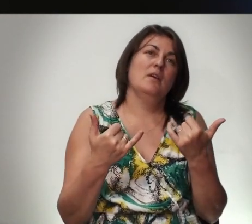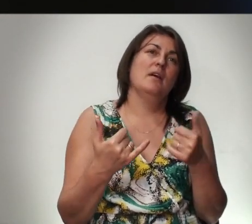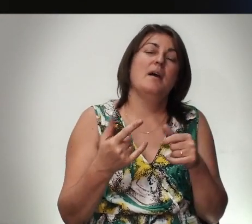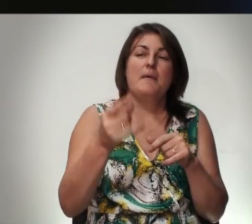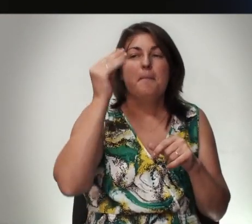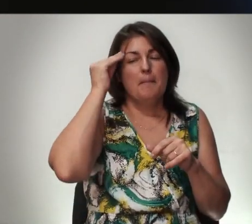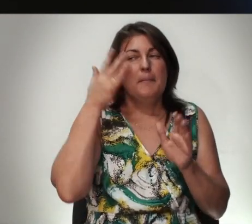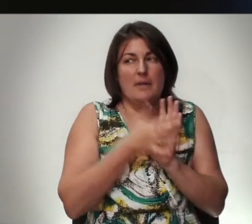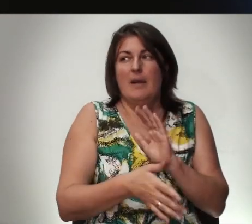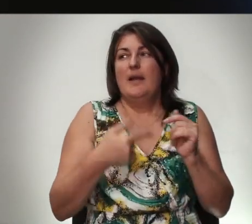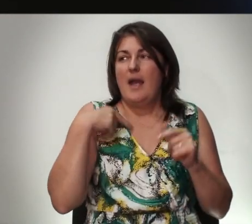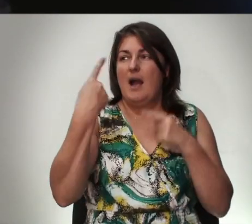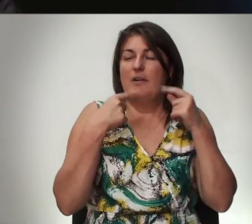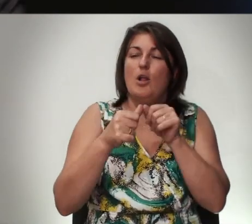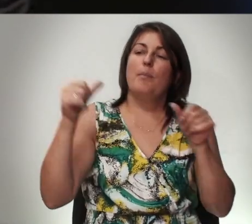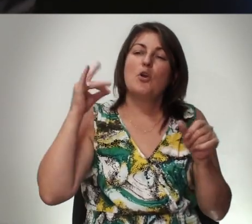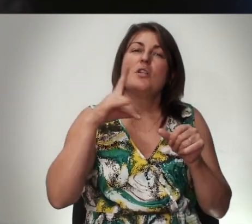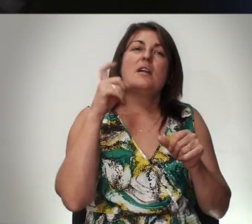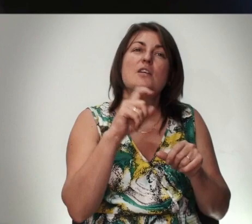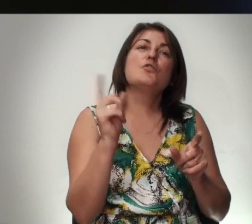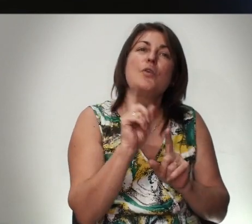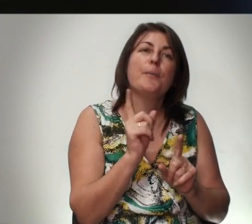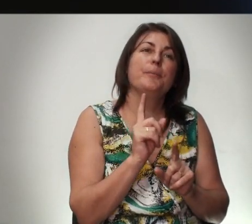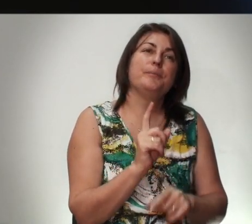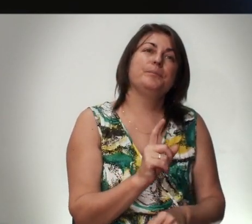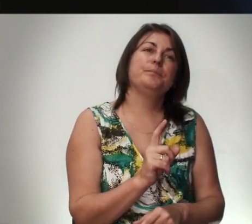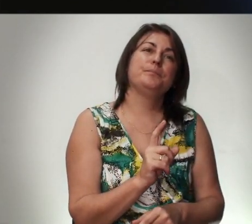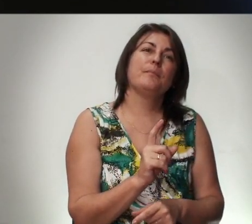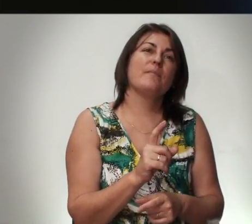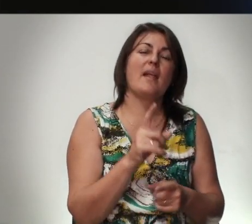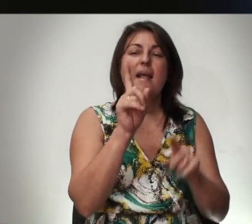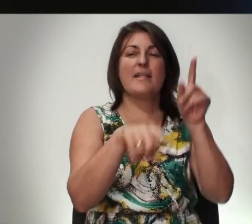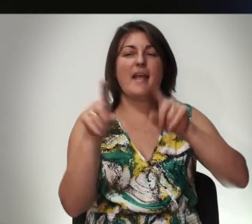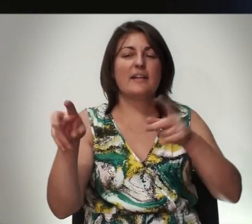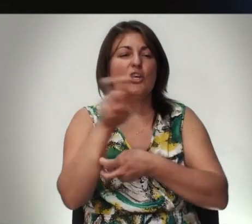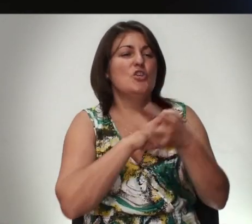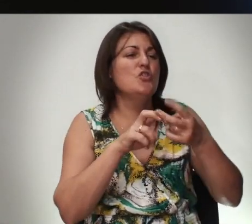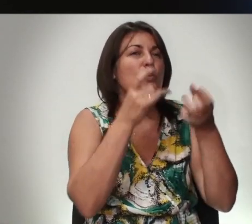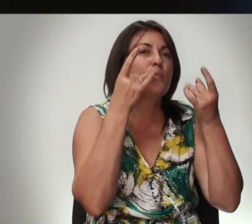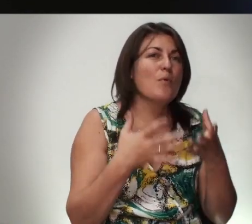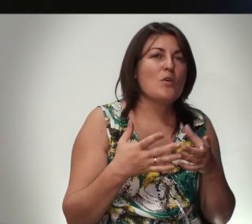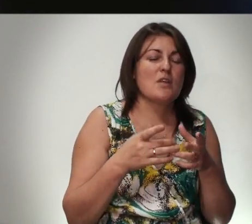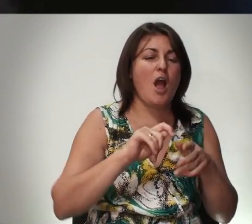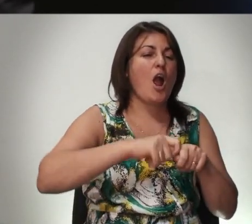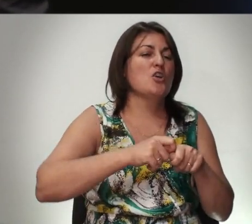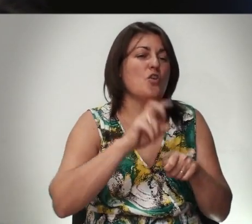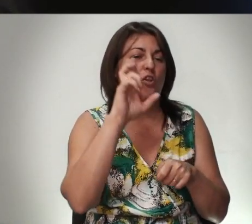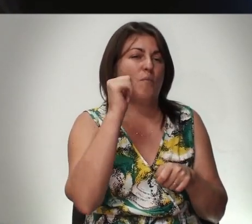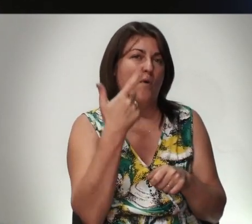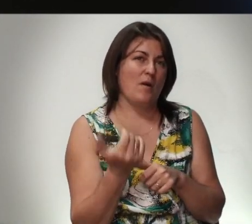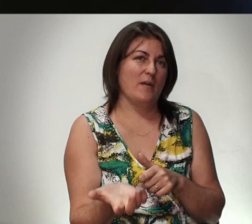Понимаете Я Говорил Прошлый Раз Что Некоторые Ищут Просто Кощелек Бога